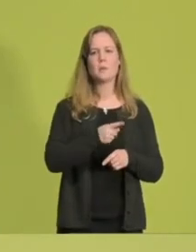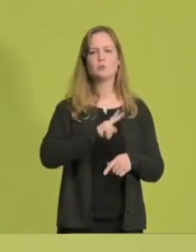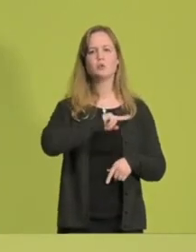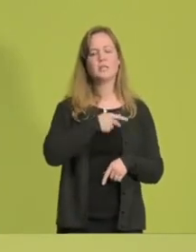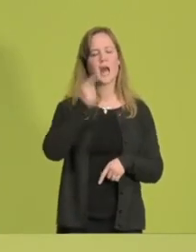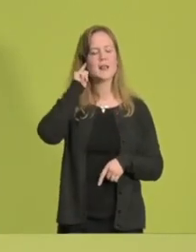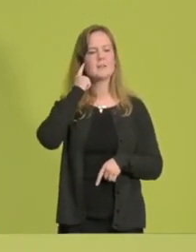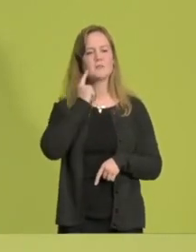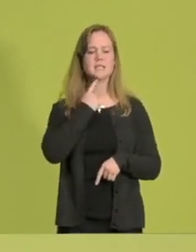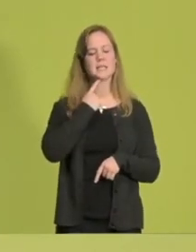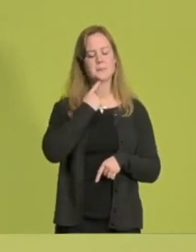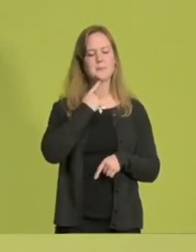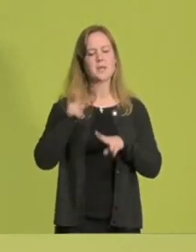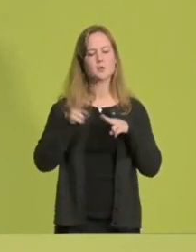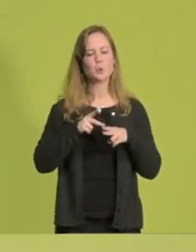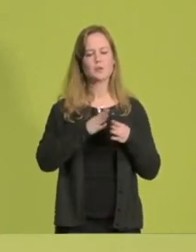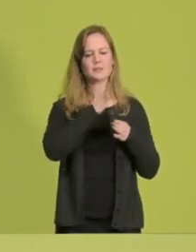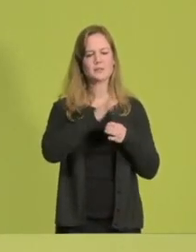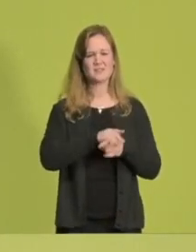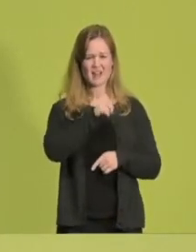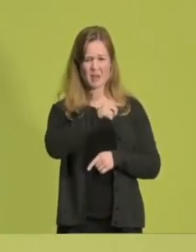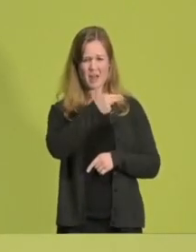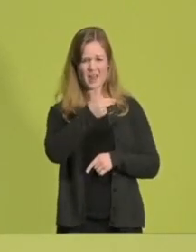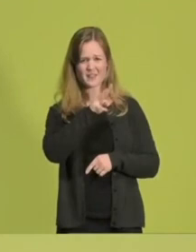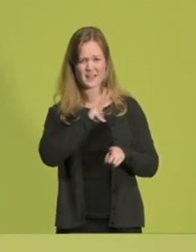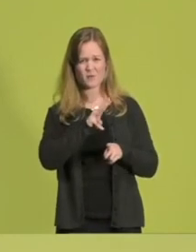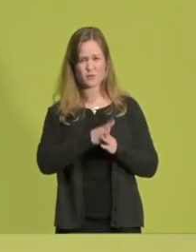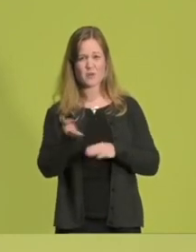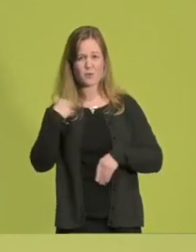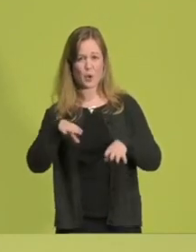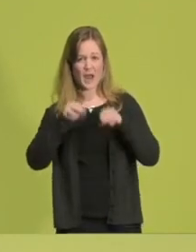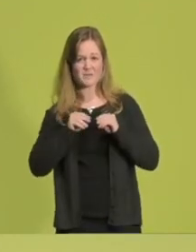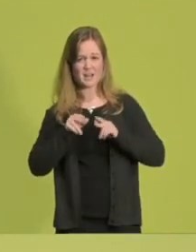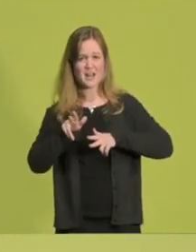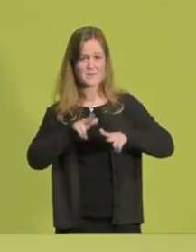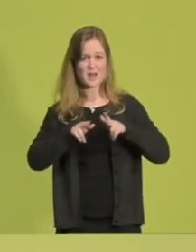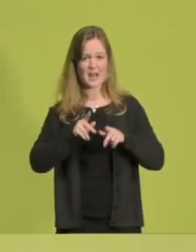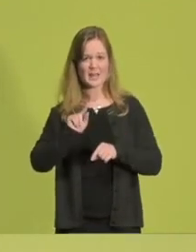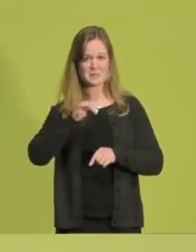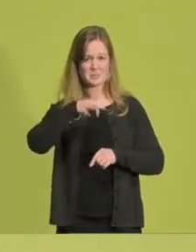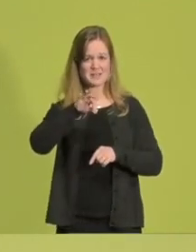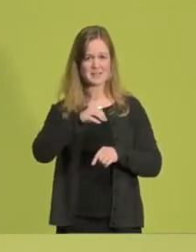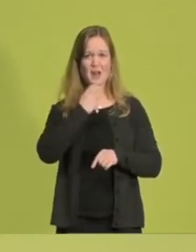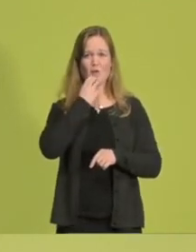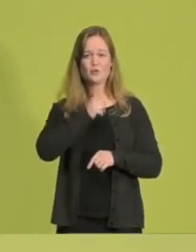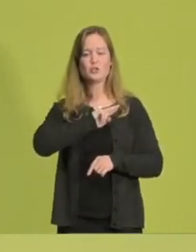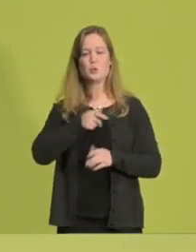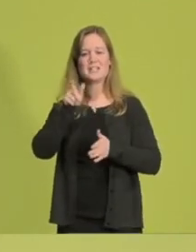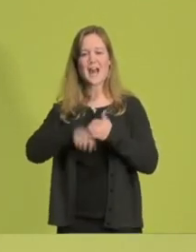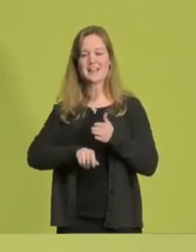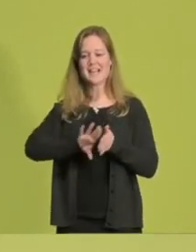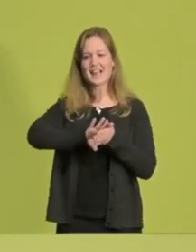Gewissen des Landes werden, dann ist das der Henrik Wüst, der am Anfang seiner Zeit als Verkehrsminister noch das Sozialticket abschaffen wollte, liebe